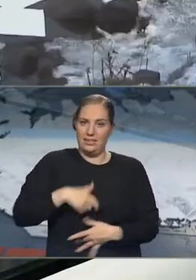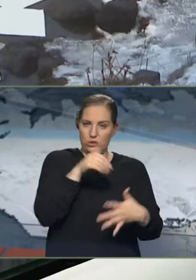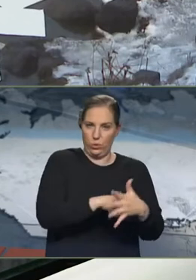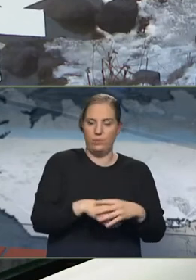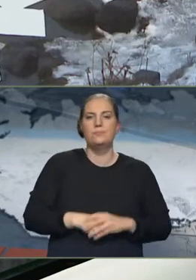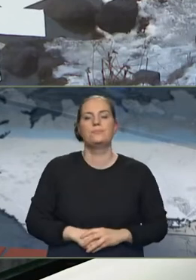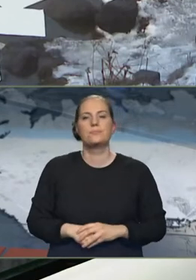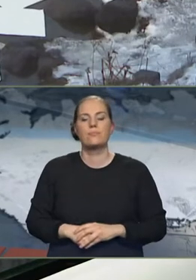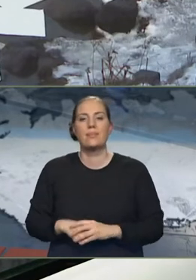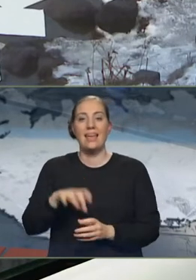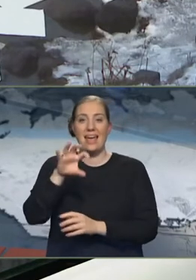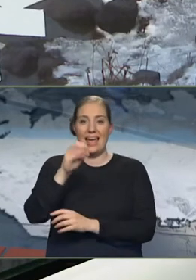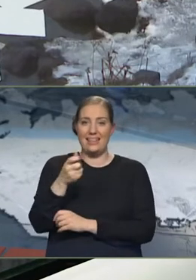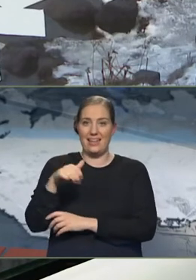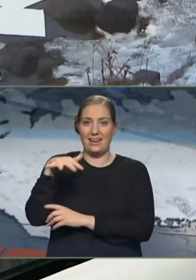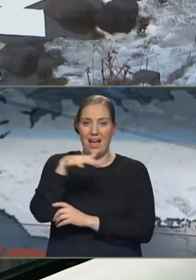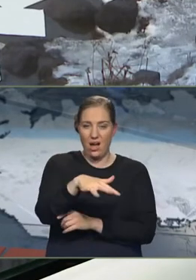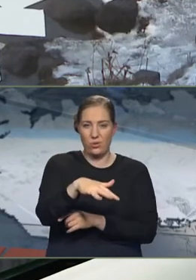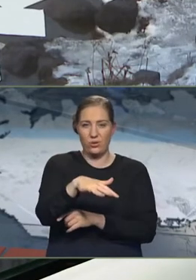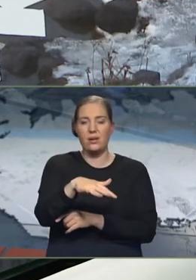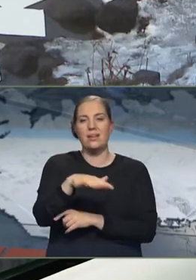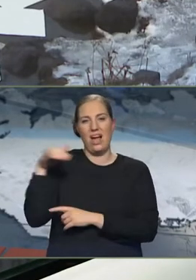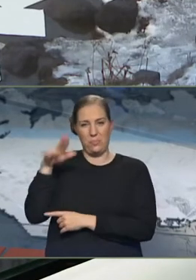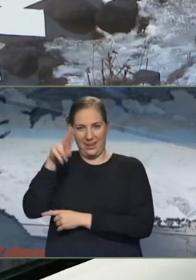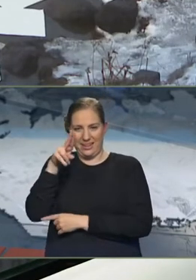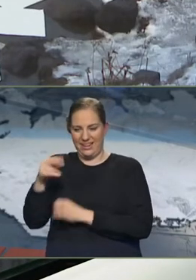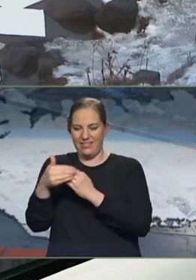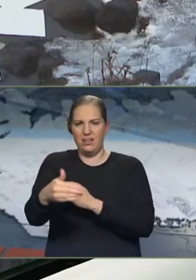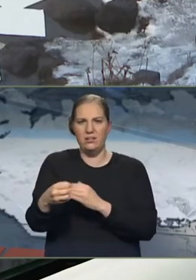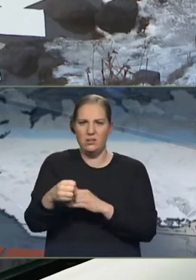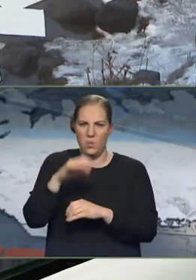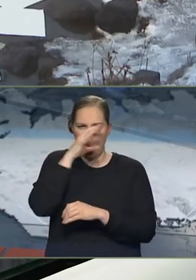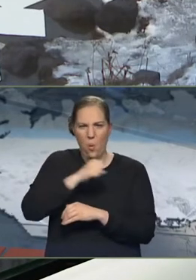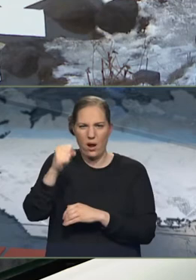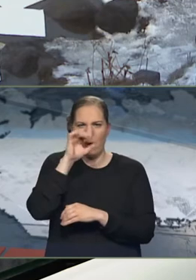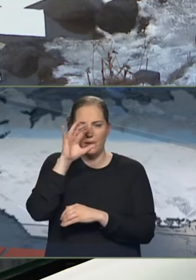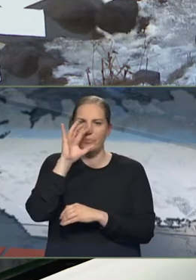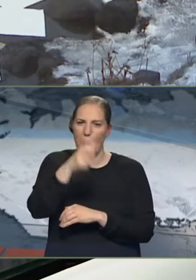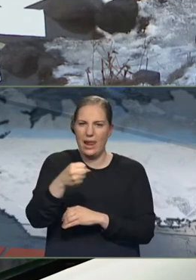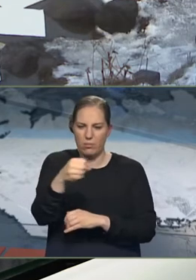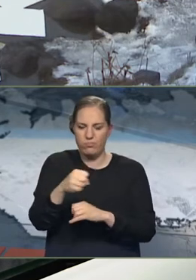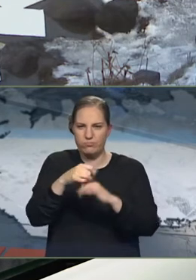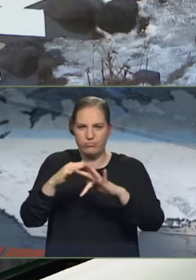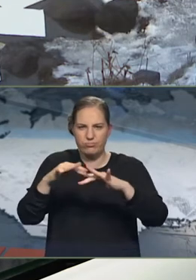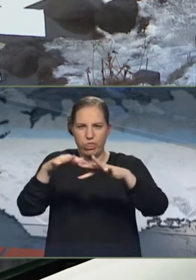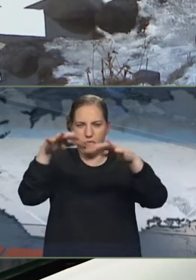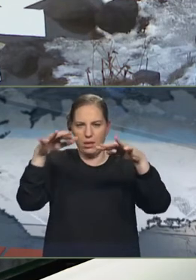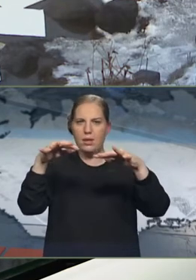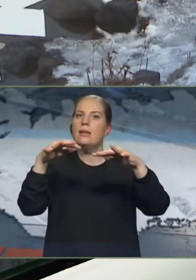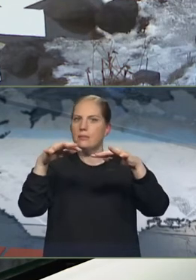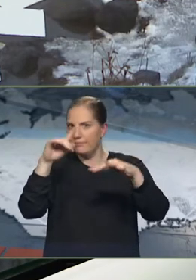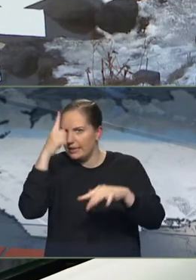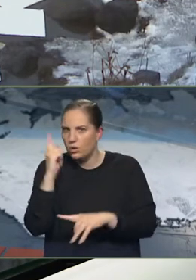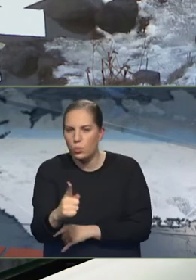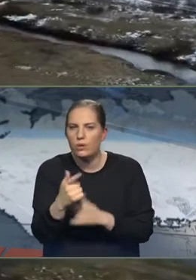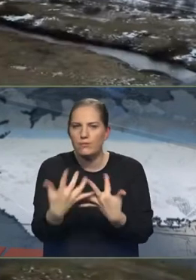Ólíjumengunar hefur orðið vart í ellið ám neðan við Árbæðarkirkjum. Ekkir veit að hvaðan ólíjan kemur og álfu mengunarinnar á lífríkið eiga eftir